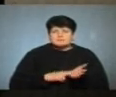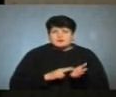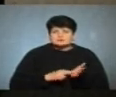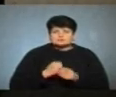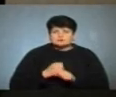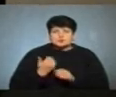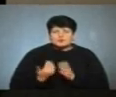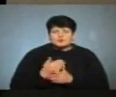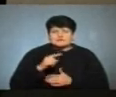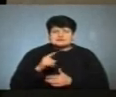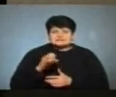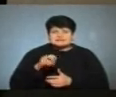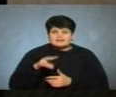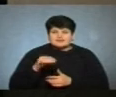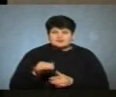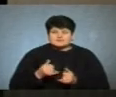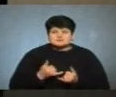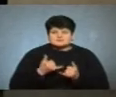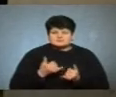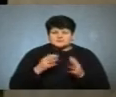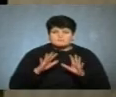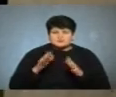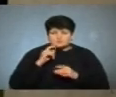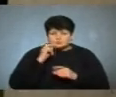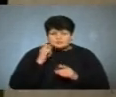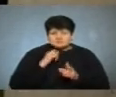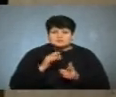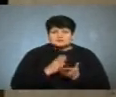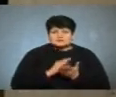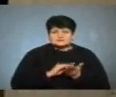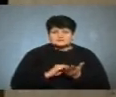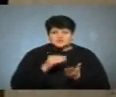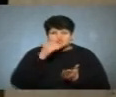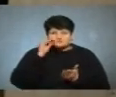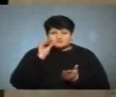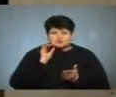Новій Зеландії, присвячена подіям в Україні, на якій зображений Шевченко шиною.